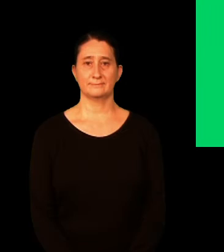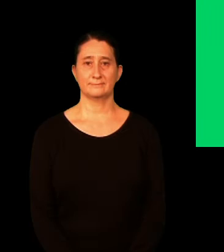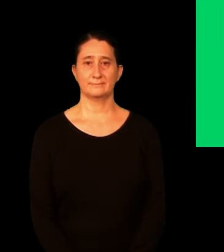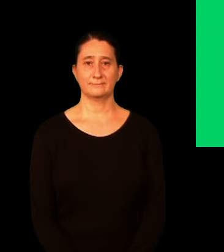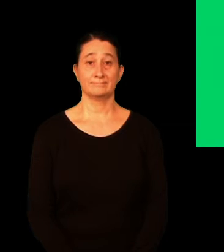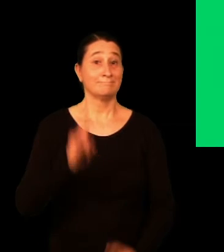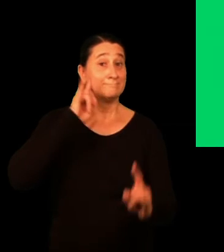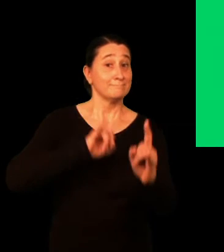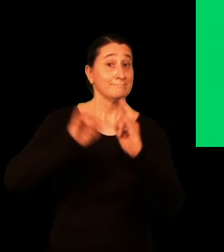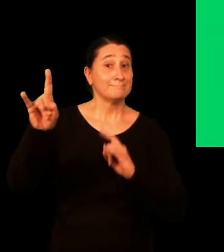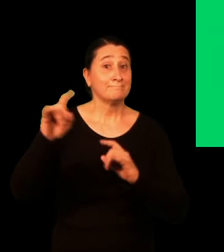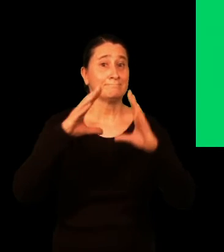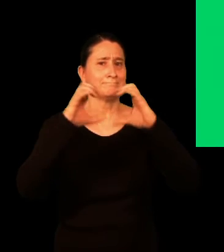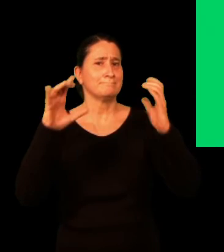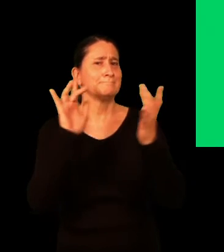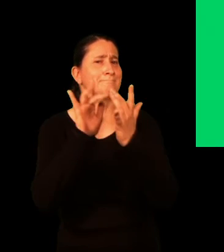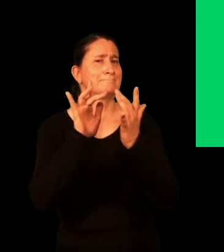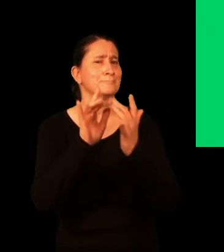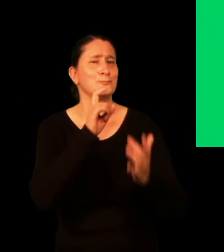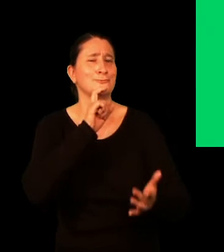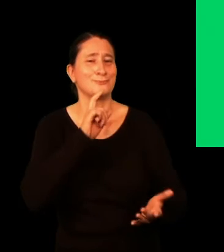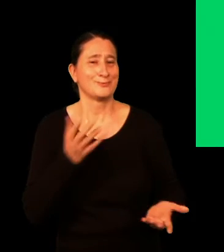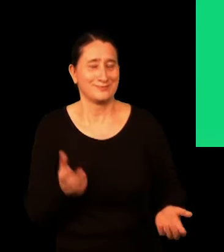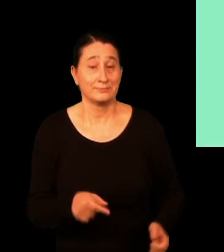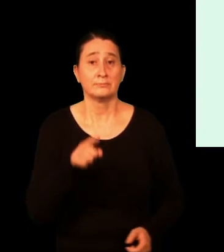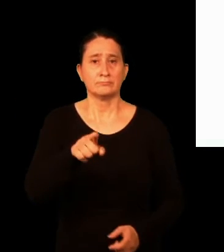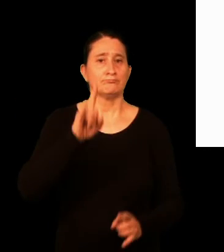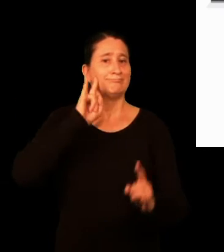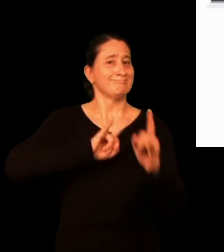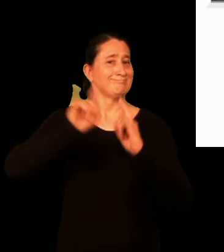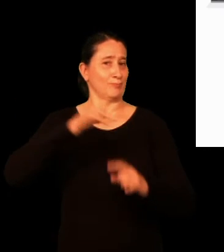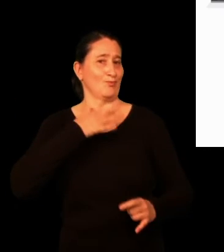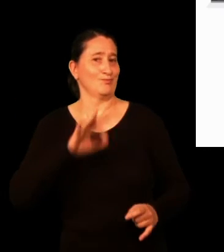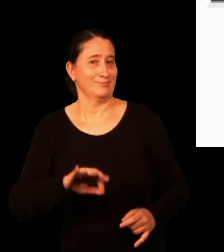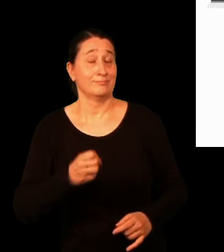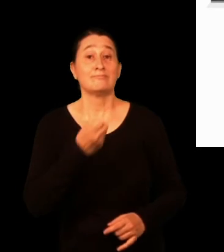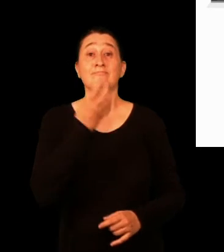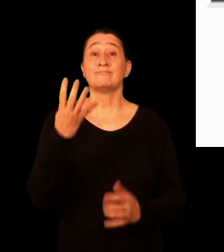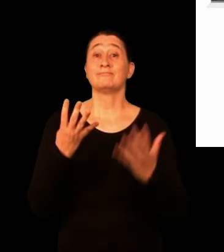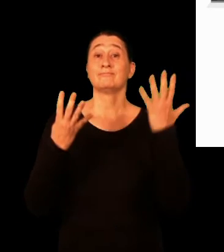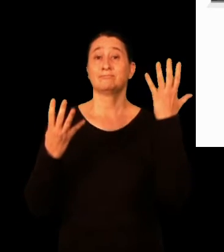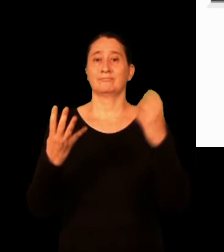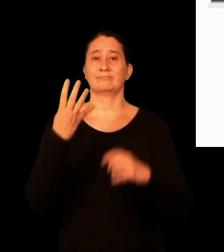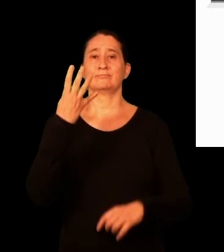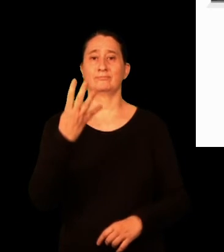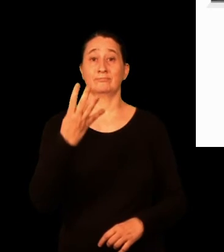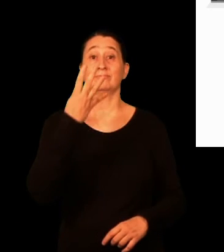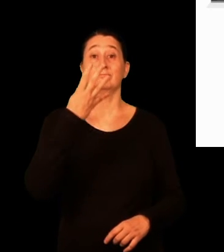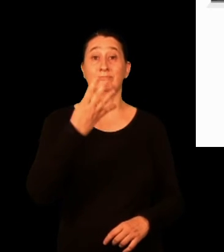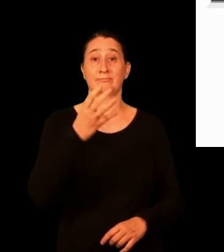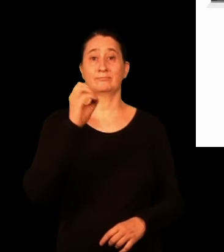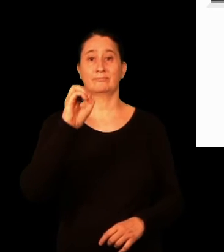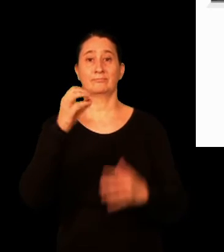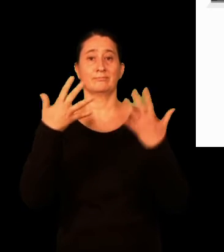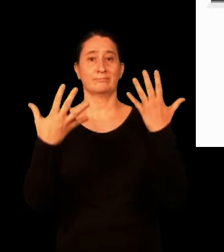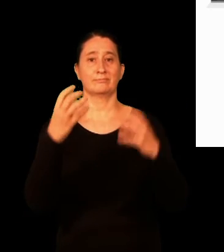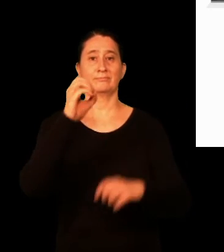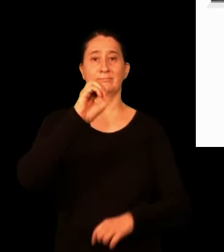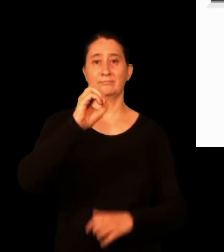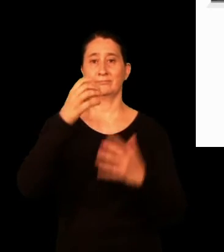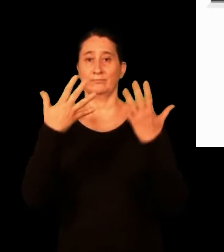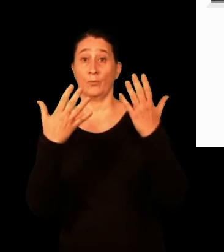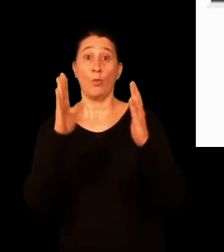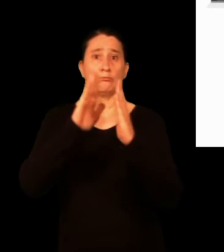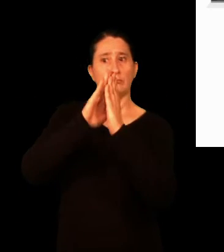Nola jarri harremanetan telefono edo Skype bidez? Bederatzi lau lau, zero amar, zero